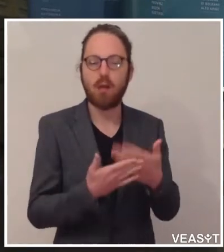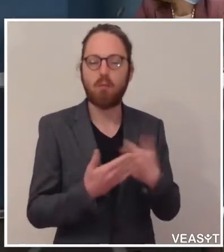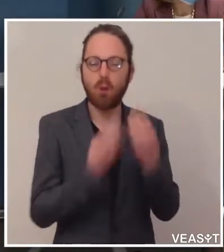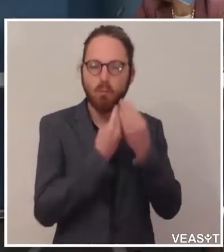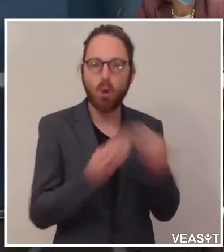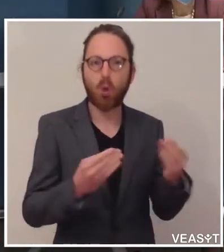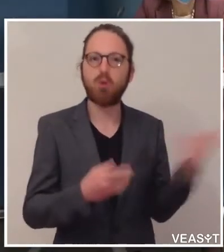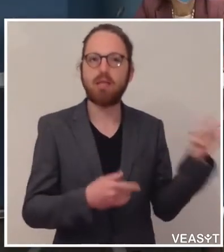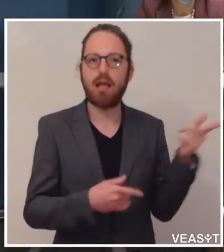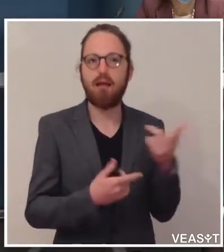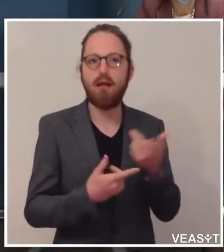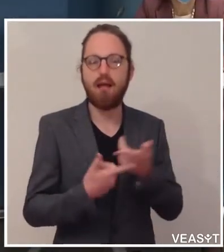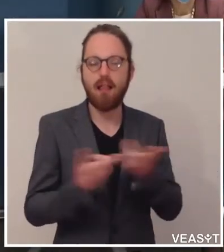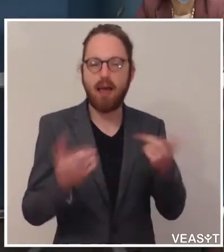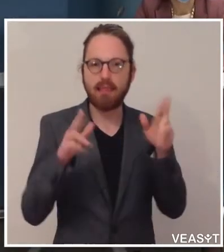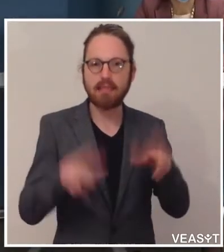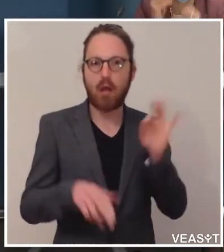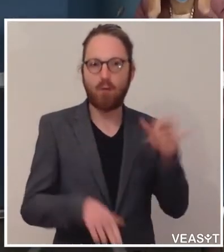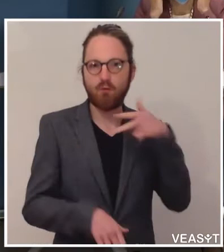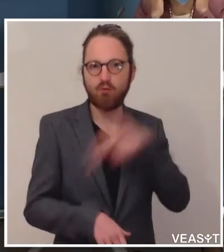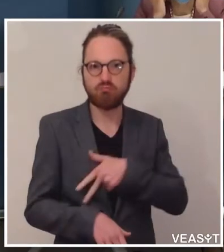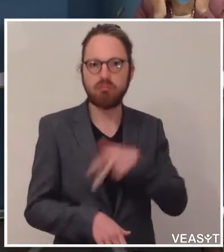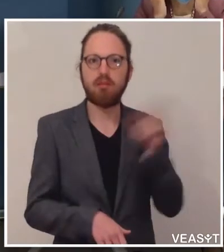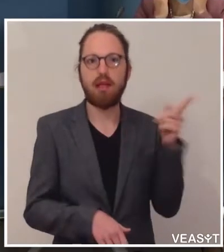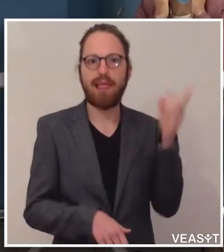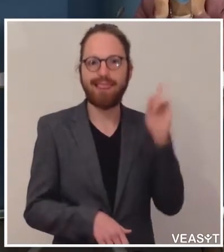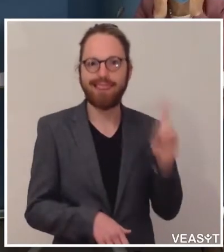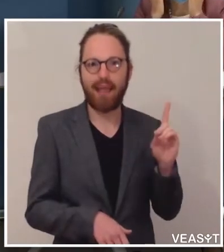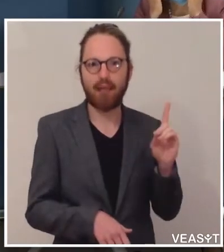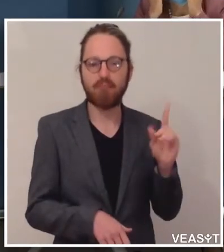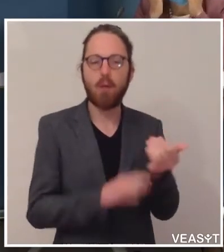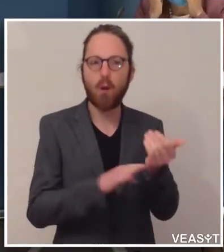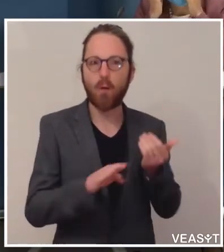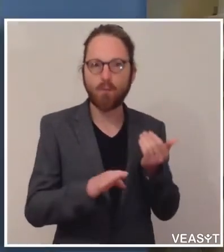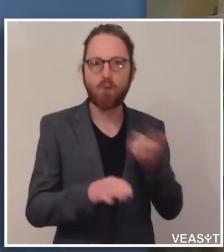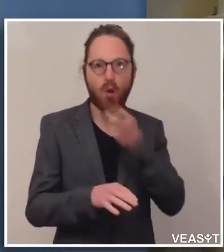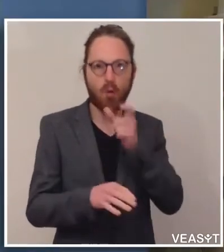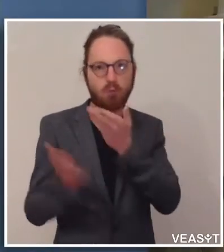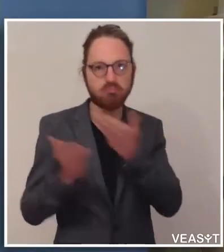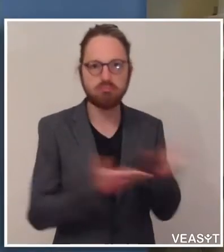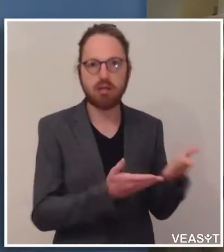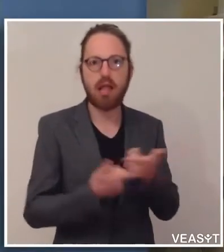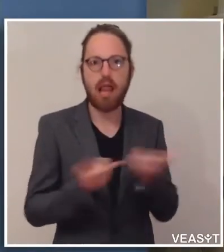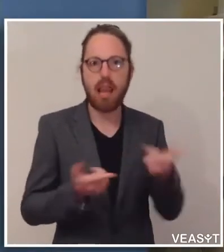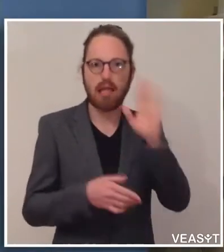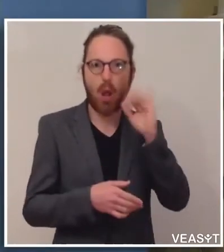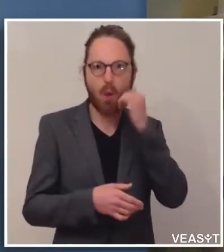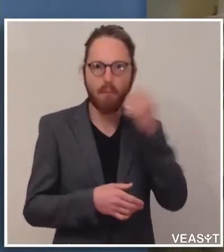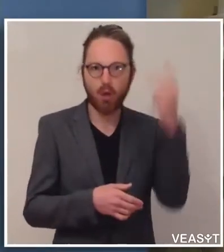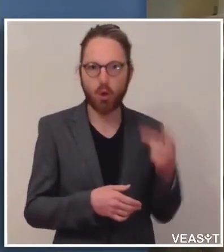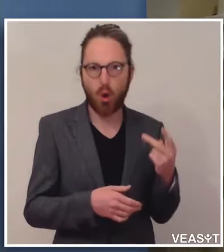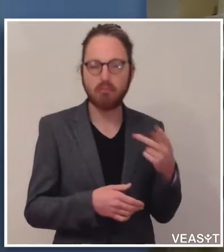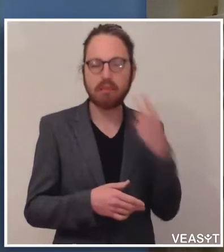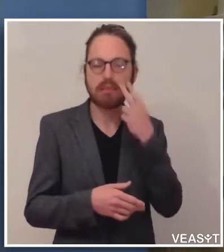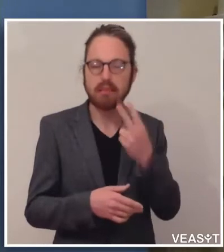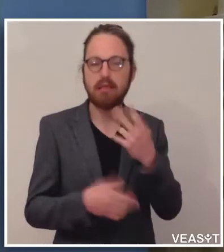Waltraud Degg, gebe aber vorher das Wort an den Landeshauptmann Arno Kompatscher für den Blick auf die Zahlen aus dem Gesundheitsbereich, auf